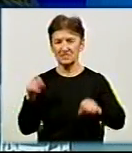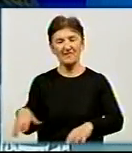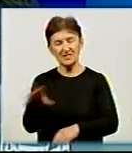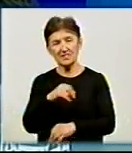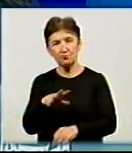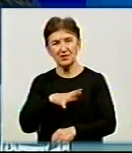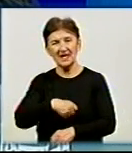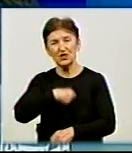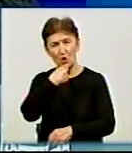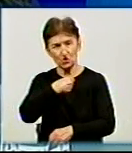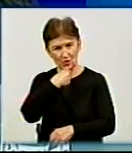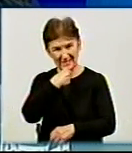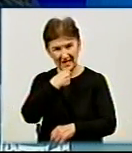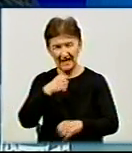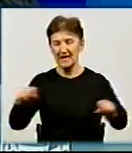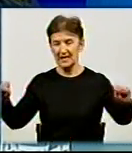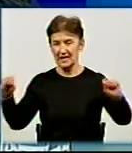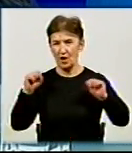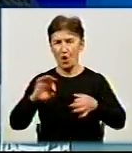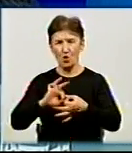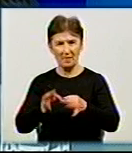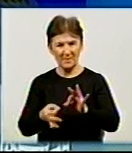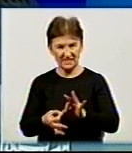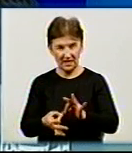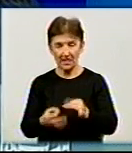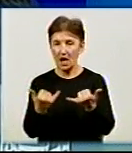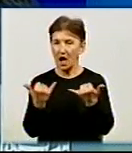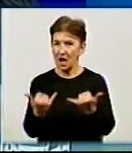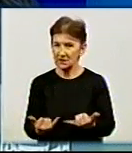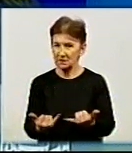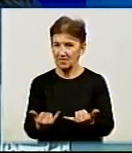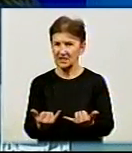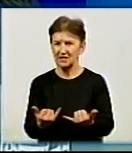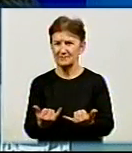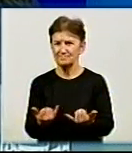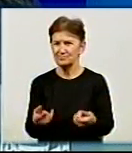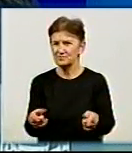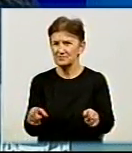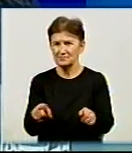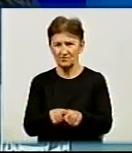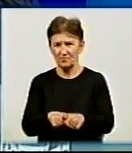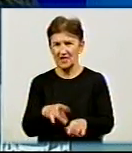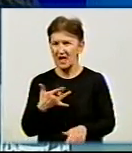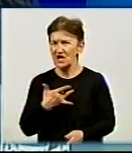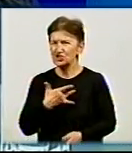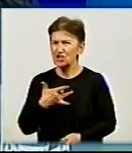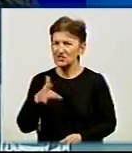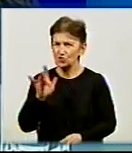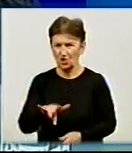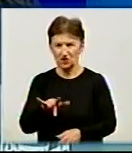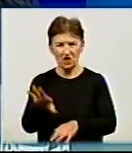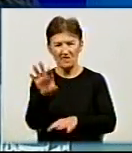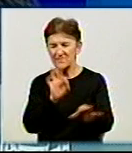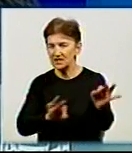Олімпійські ігри в Сіднеї, коли у нас було дві срібні нагороди. Зараз це все ж таки Олімпійські. Це такий жистачайший, як то кажуть, відбір.